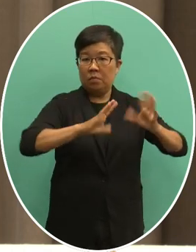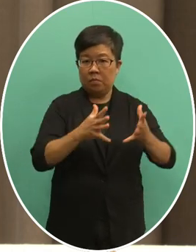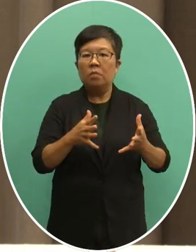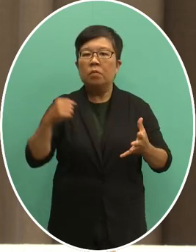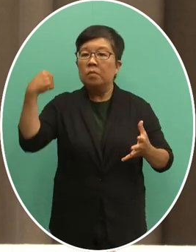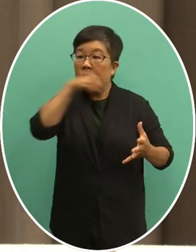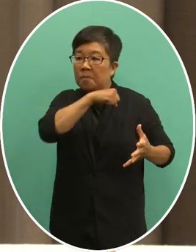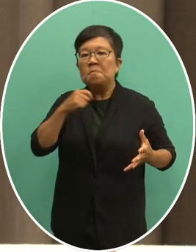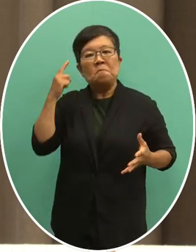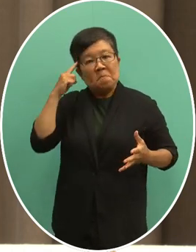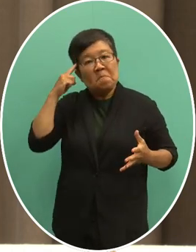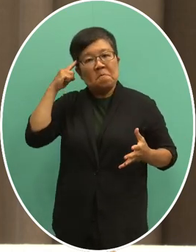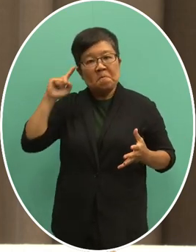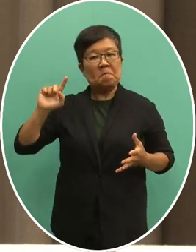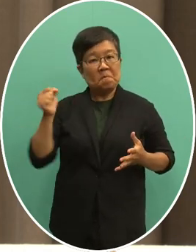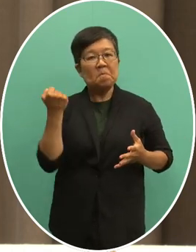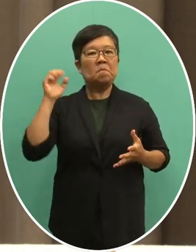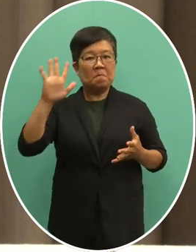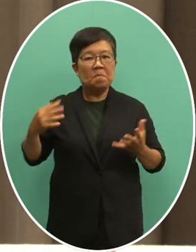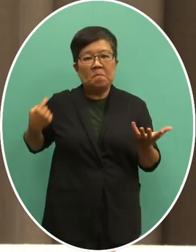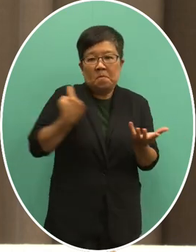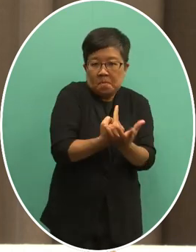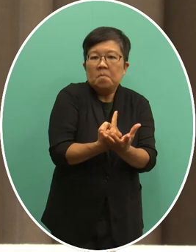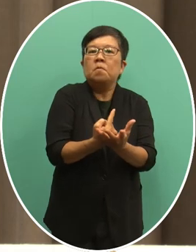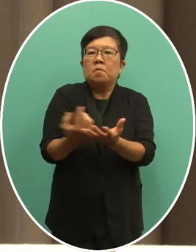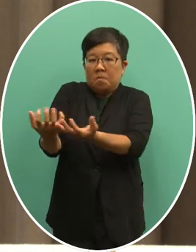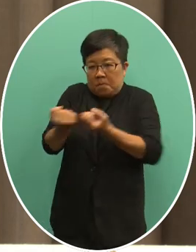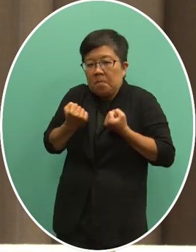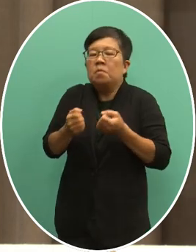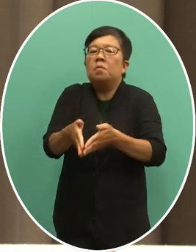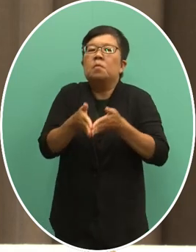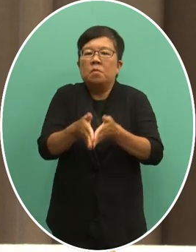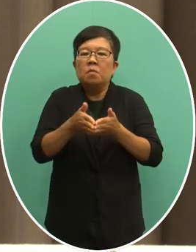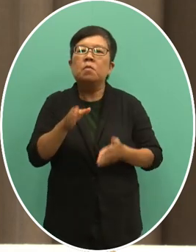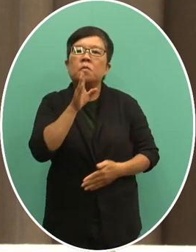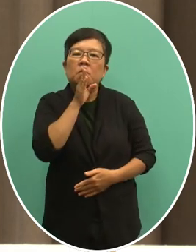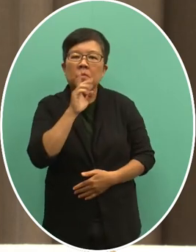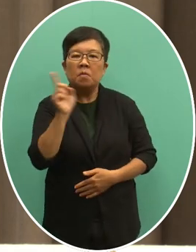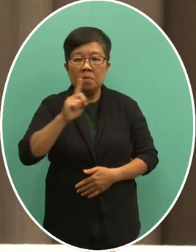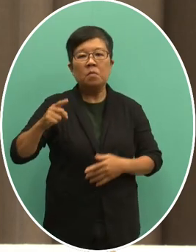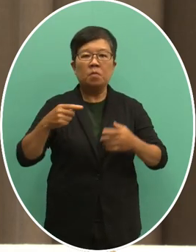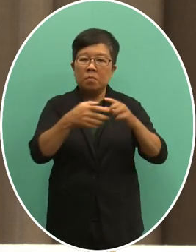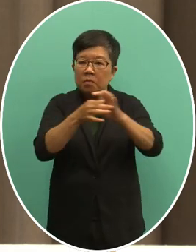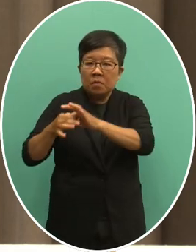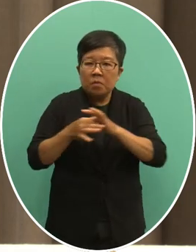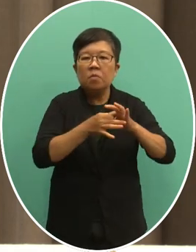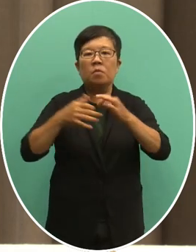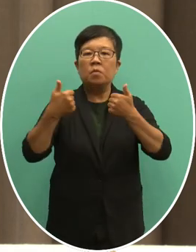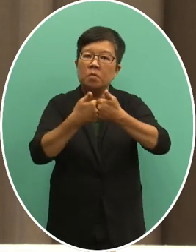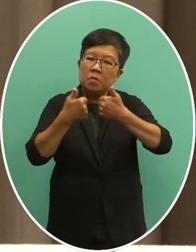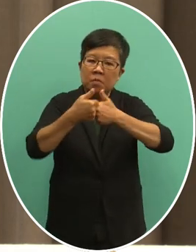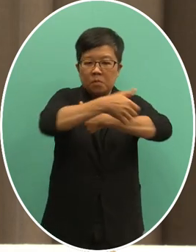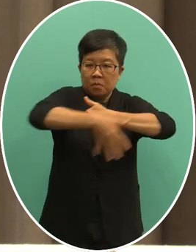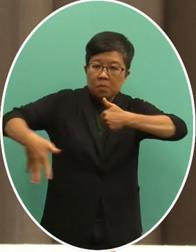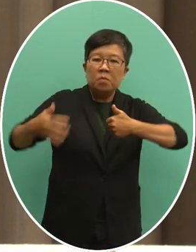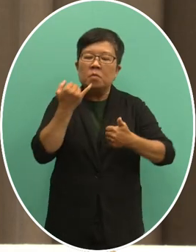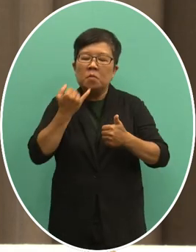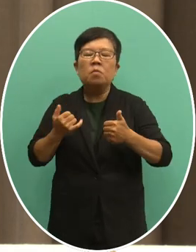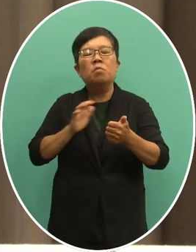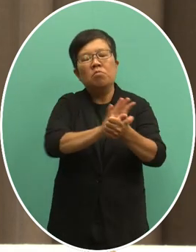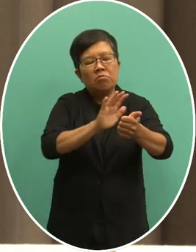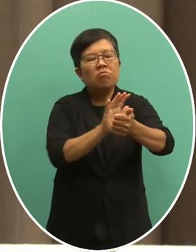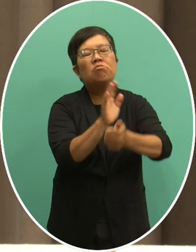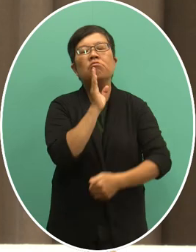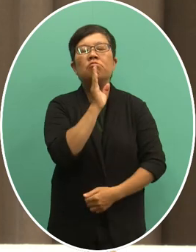有意义的参与并实现STG的相关会议机制以及活动并做出贡献